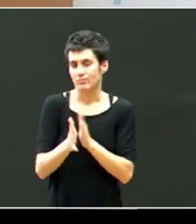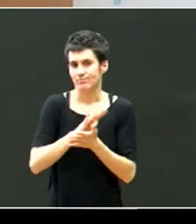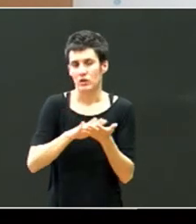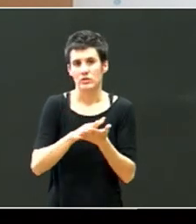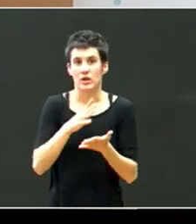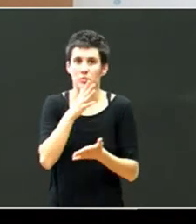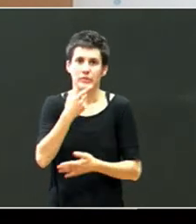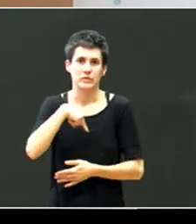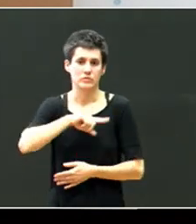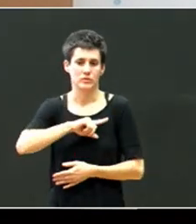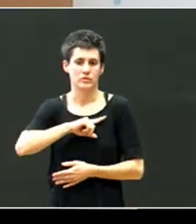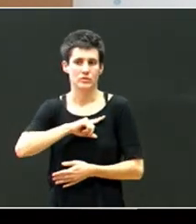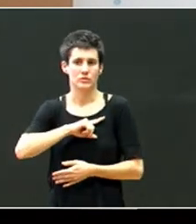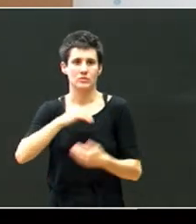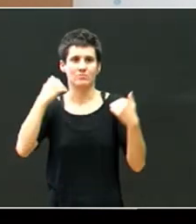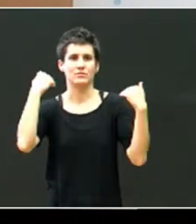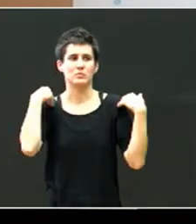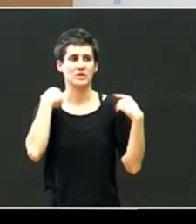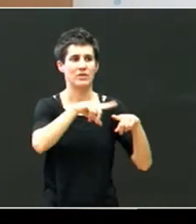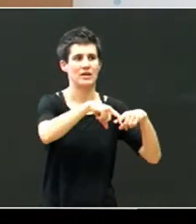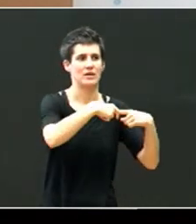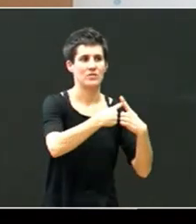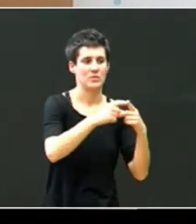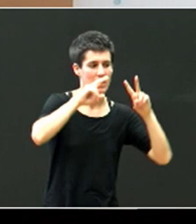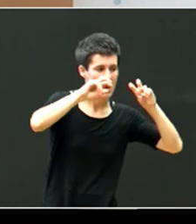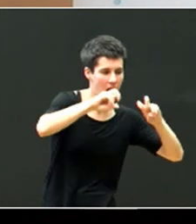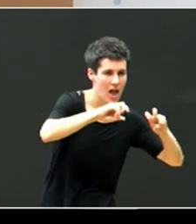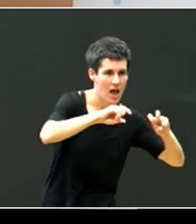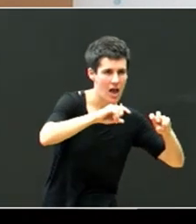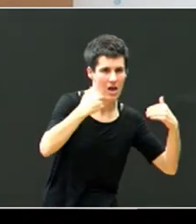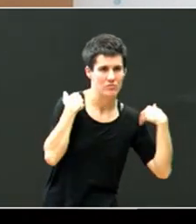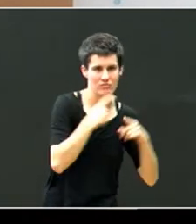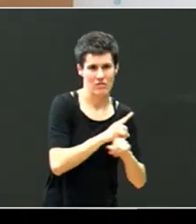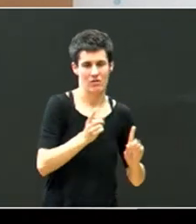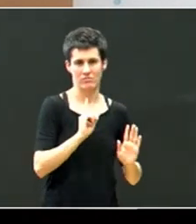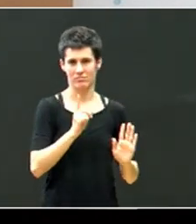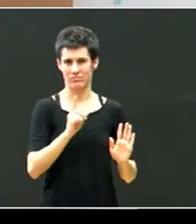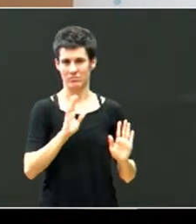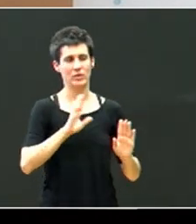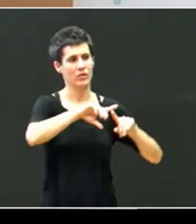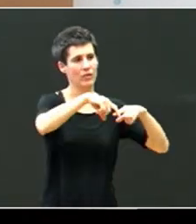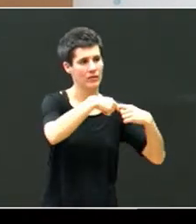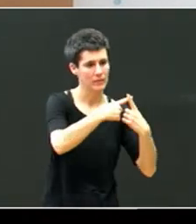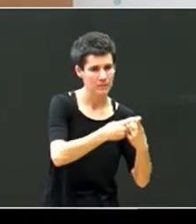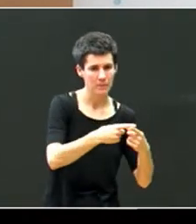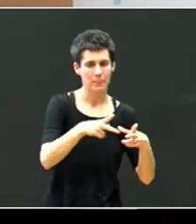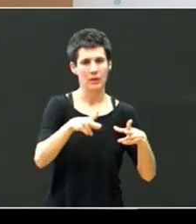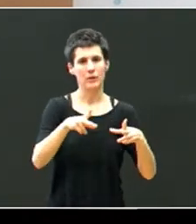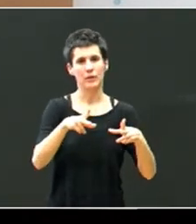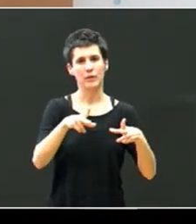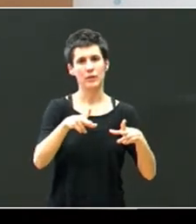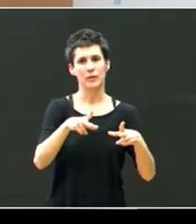familiaren funtzean analiziori egitia, baina, kompromisoko, familia, edo gizarte kolektibo ondia da,